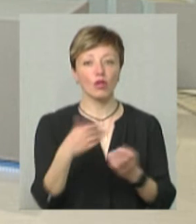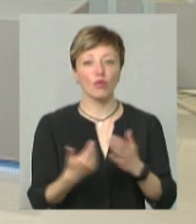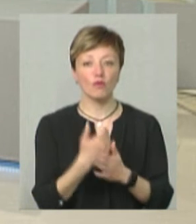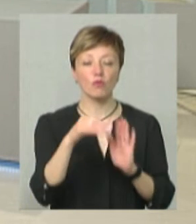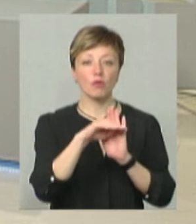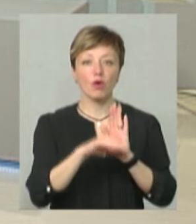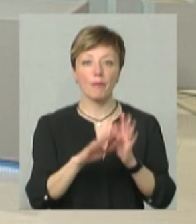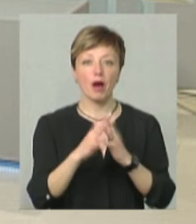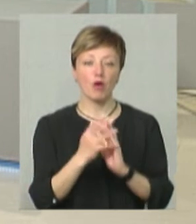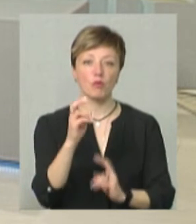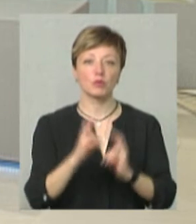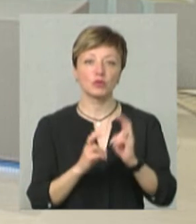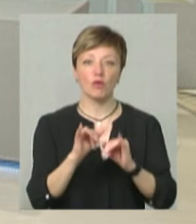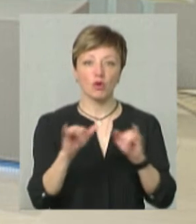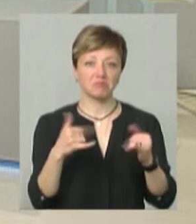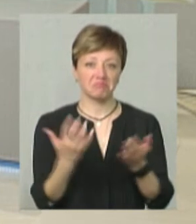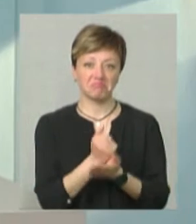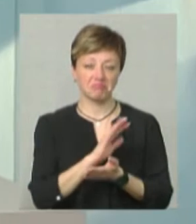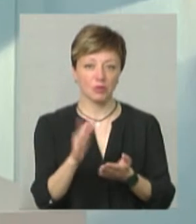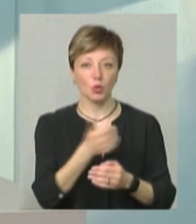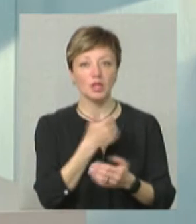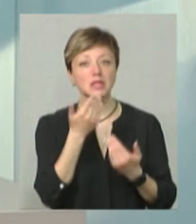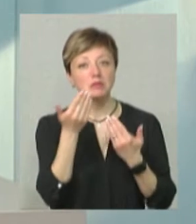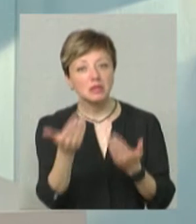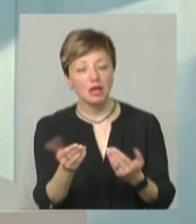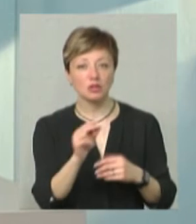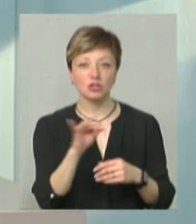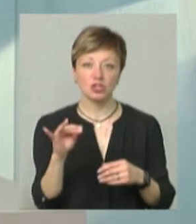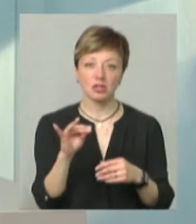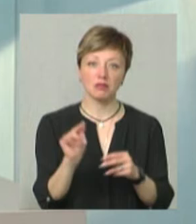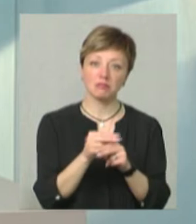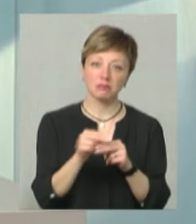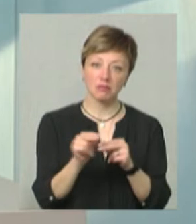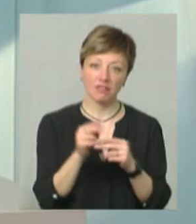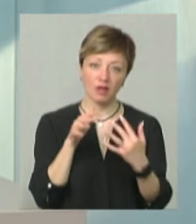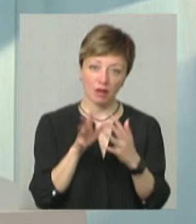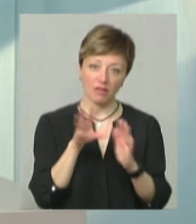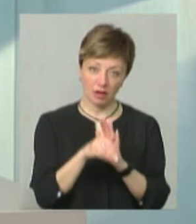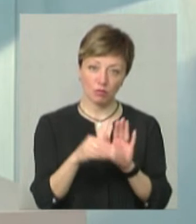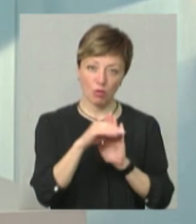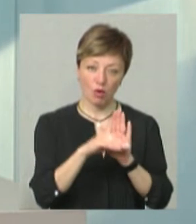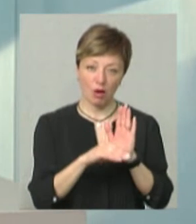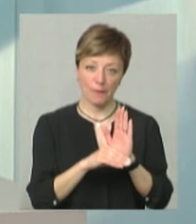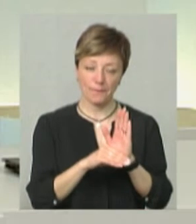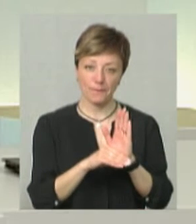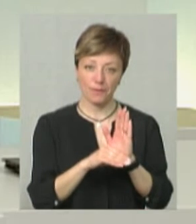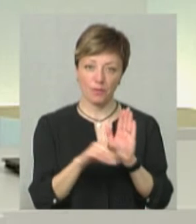агропромислового розвитку і не знайшла її. А хотіла запитати, чи якісь корективи війна внесла в цю програму?